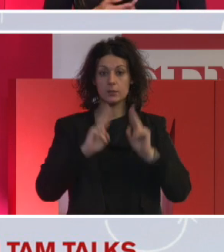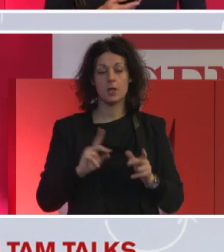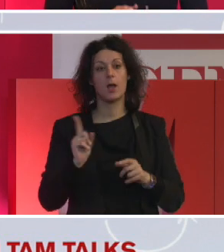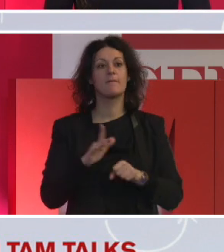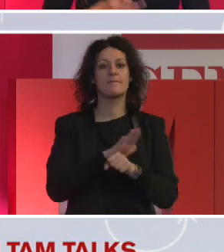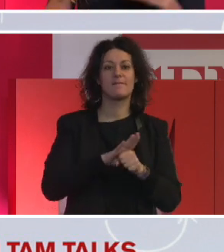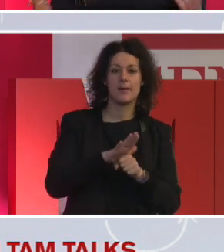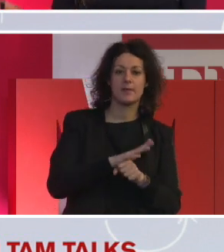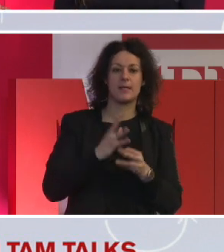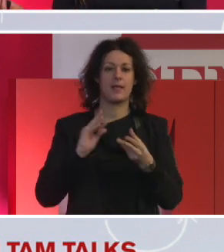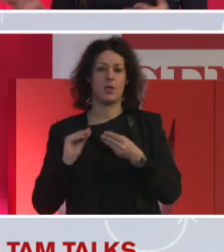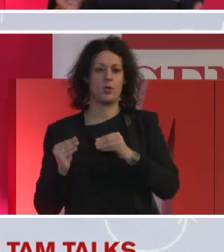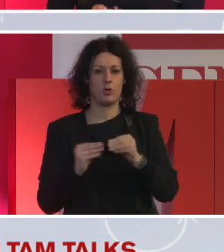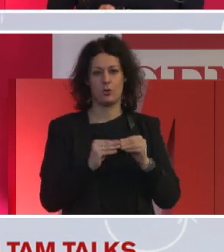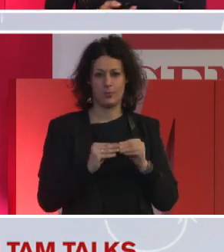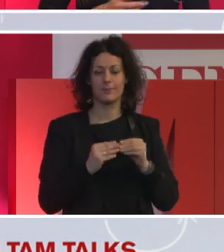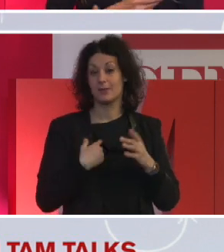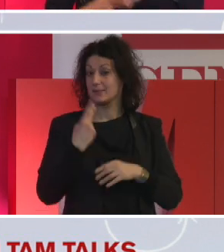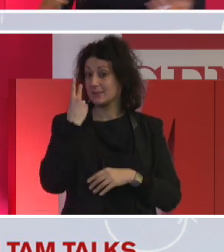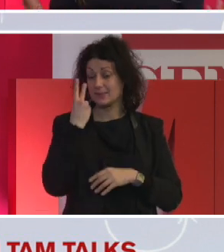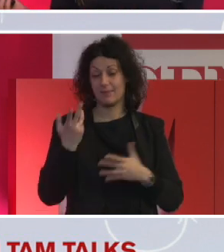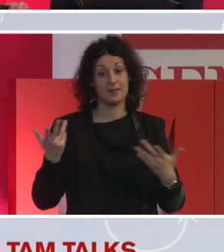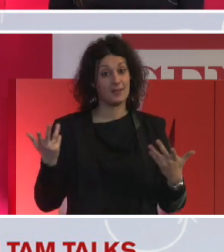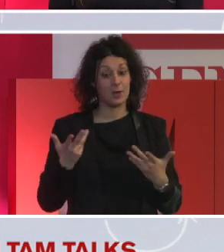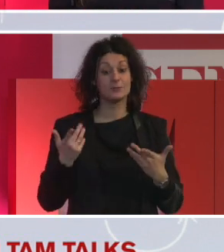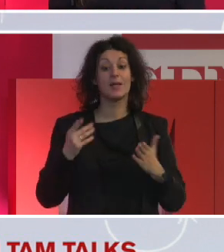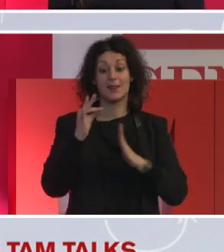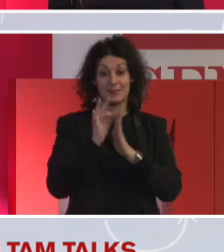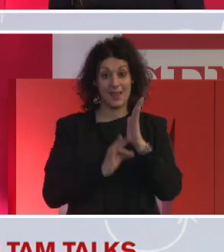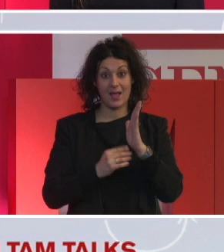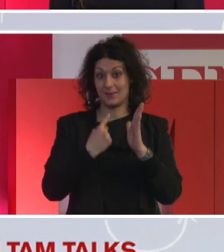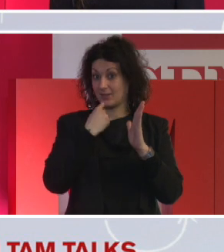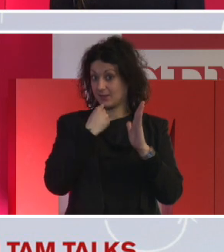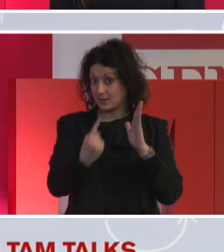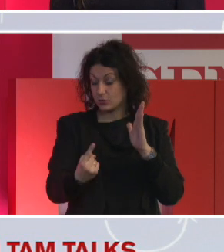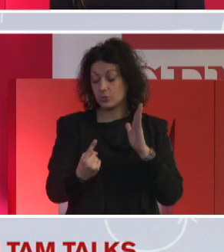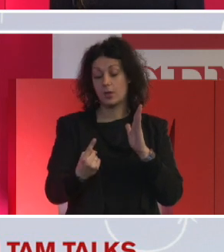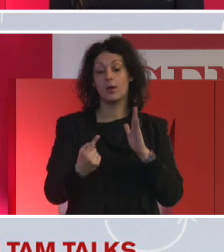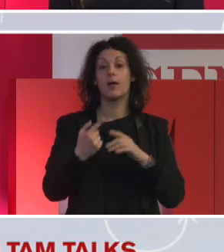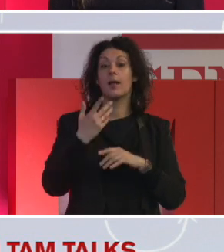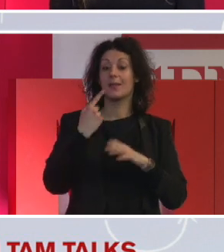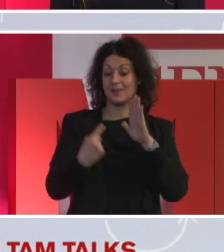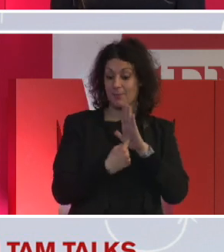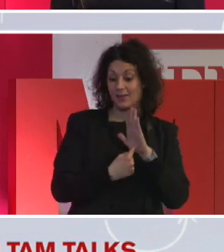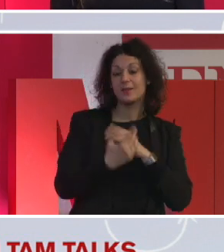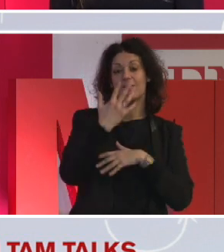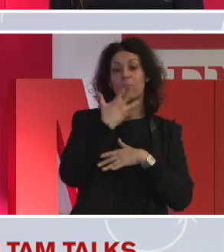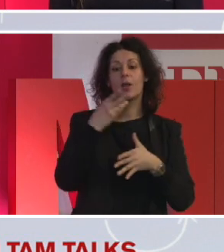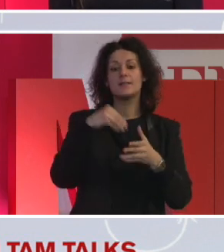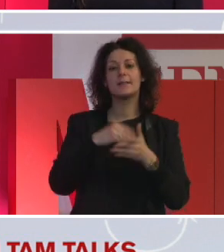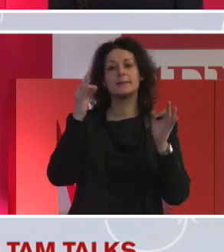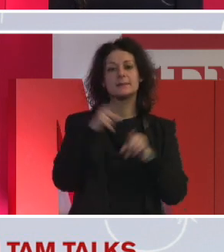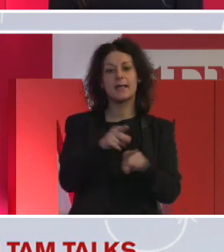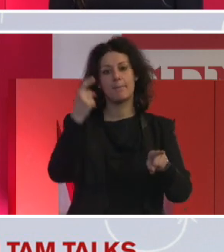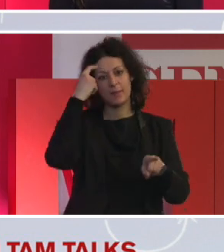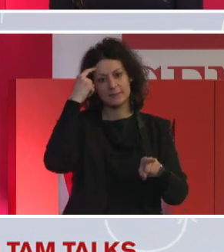vedere che in realtà sia come employer ma come dipendente di rimanere aperti perché tanti bias che si possono avere in un mondo che è cambiato così non